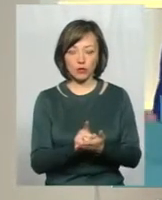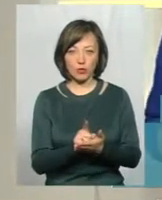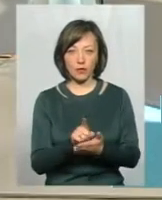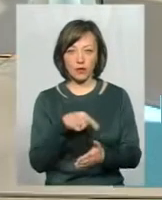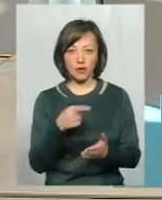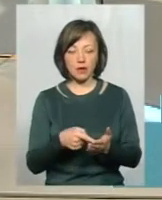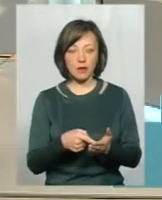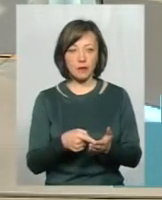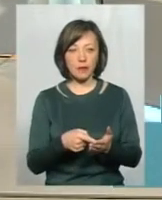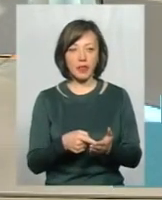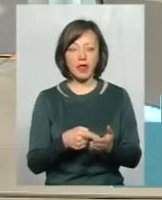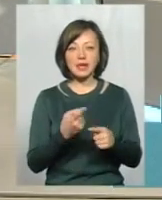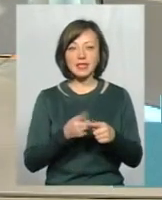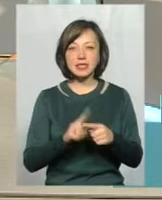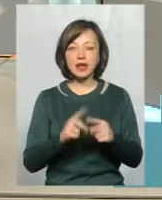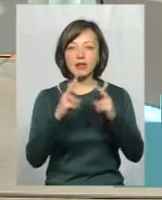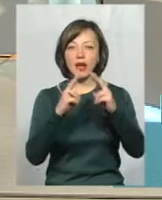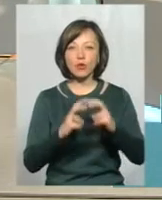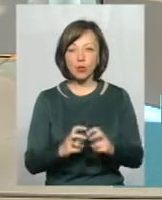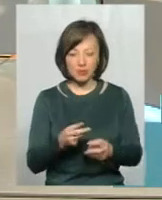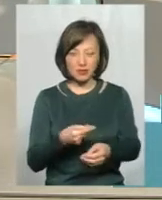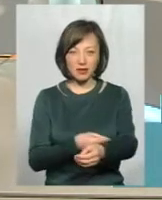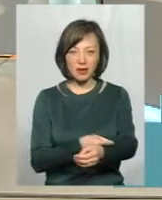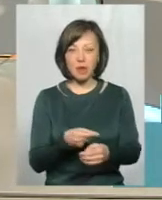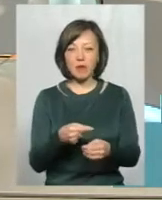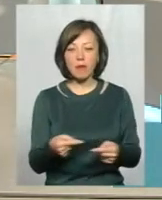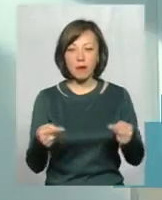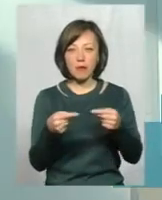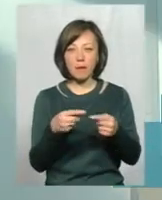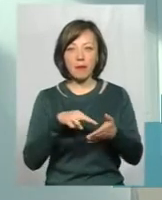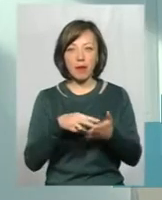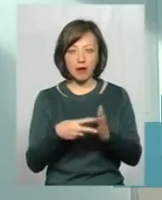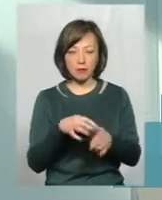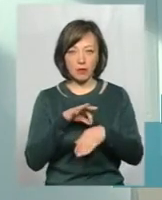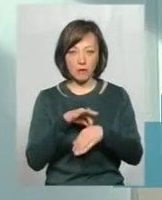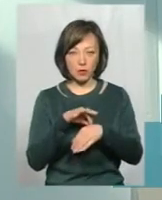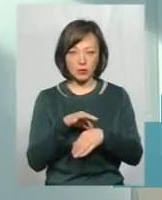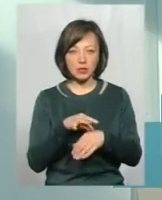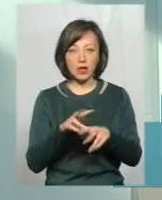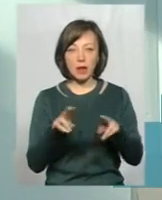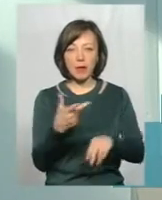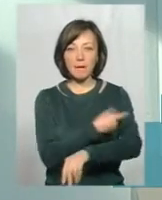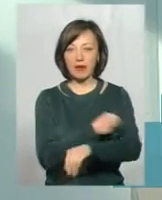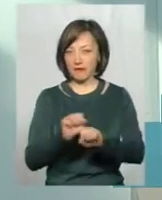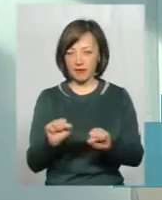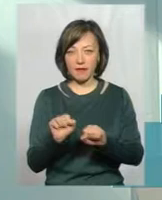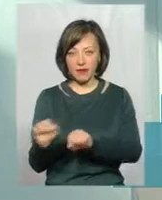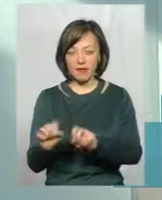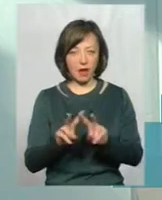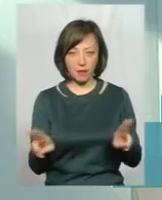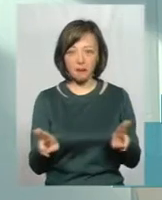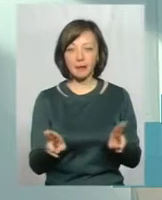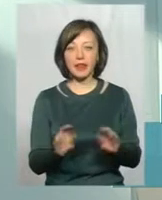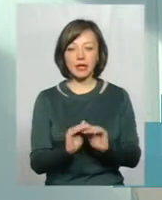можуть відмовитися? Туберкулінодіагностика теж проводиться по определеним планам, так, як і прививки. Так,